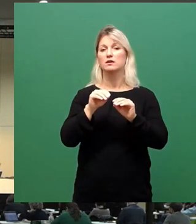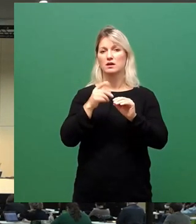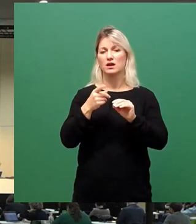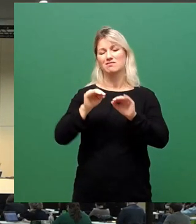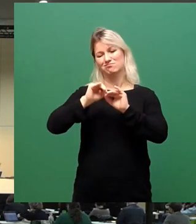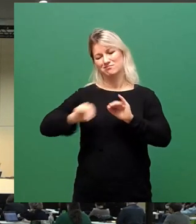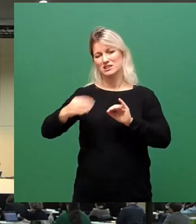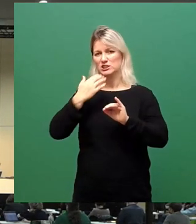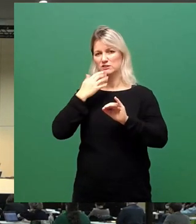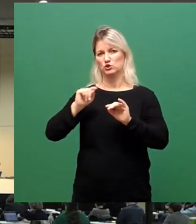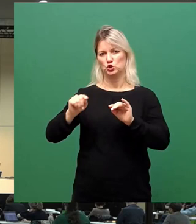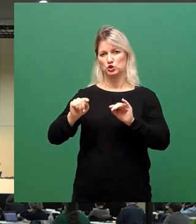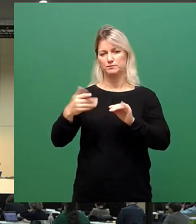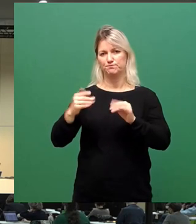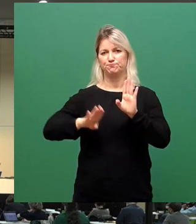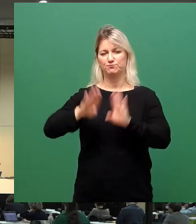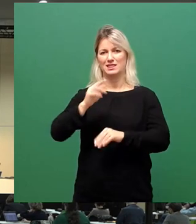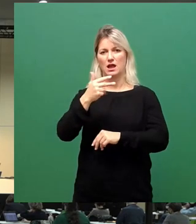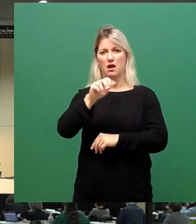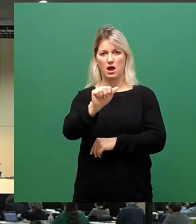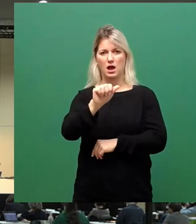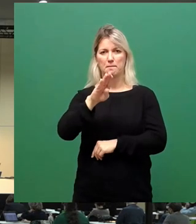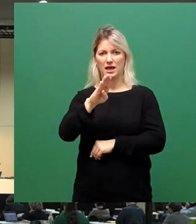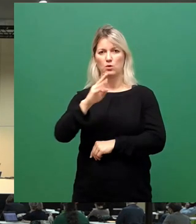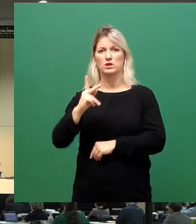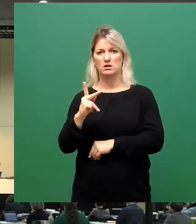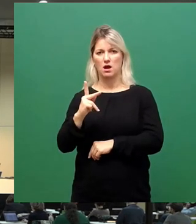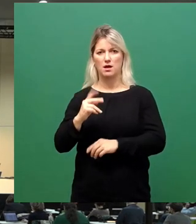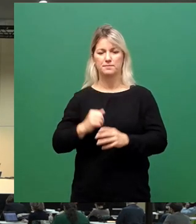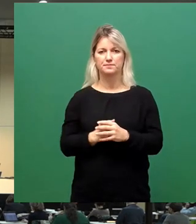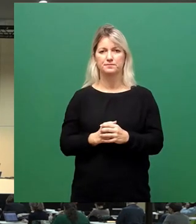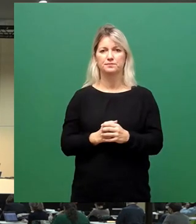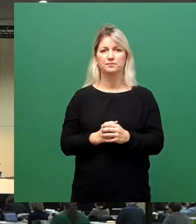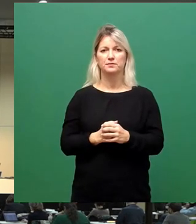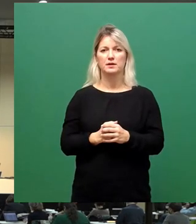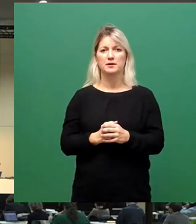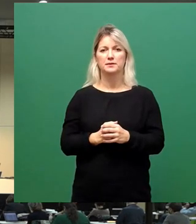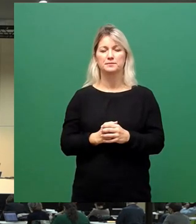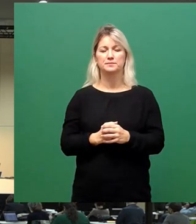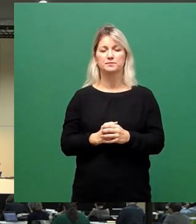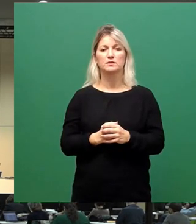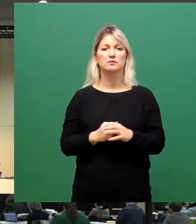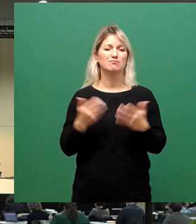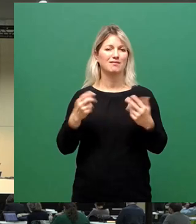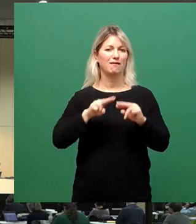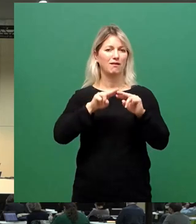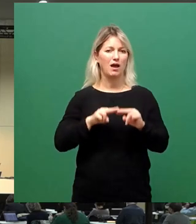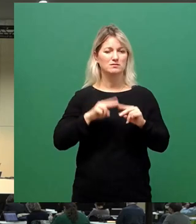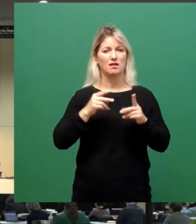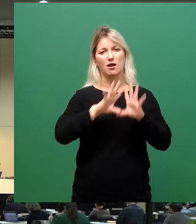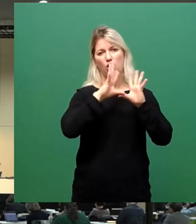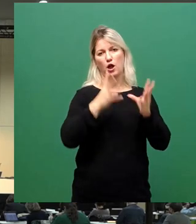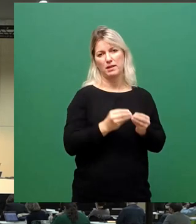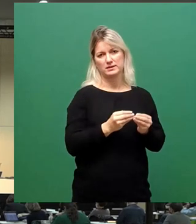abzustimmen. 3a, 3b und 3k. Und dann den Rest im Komplex mal dann zu machen.